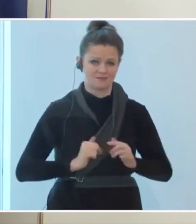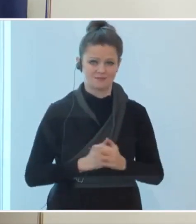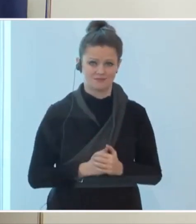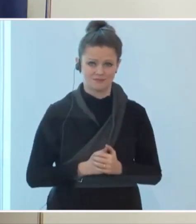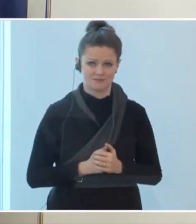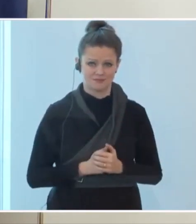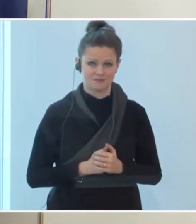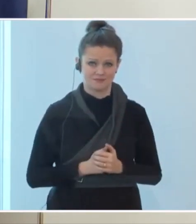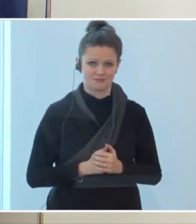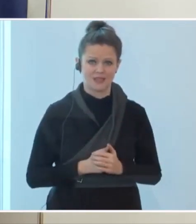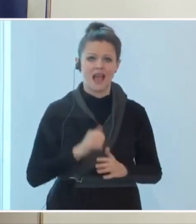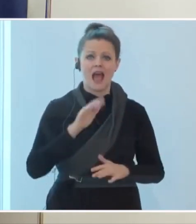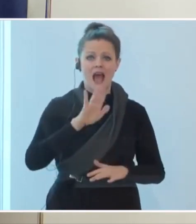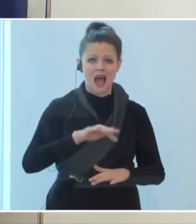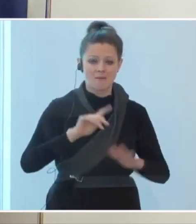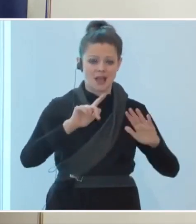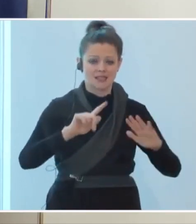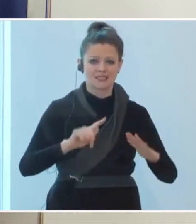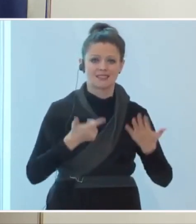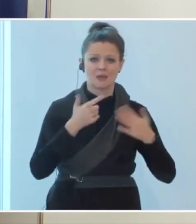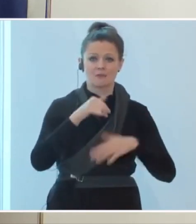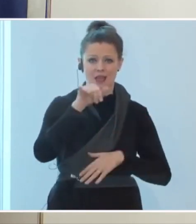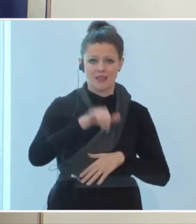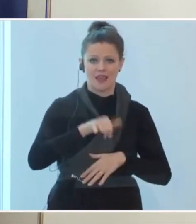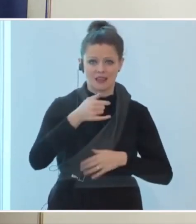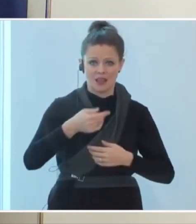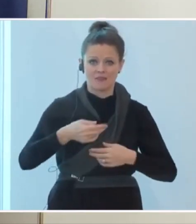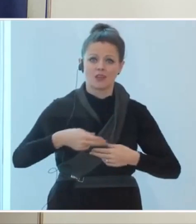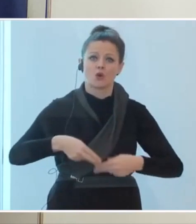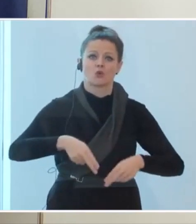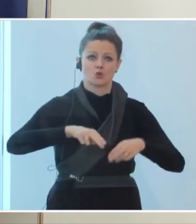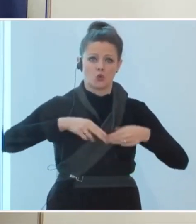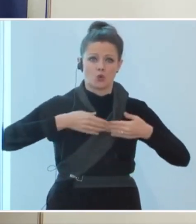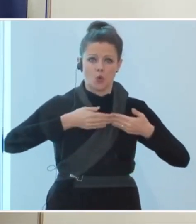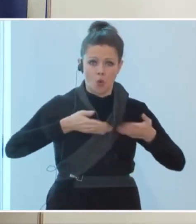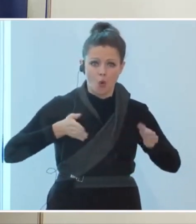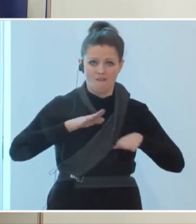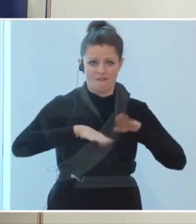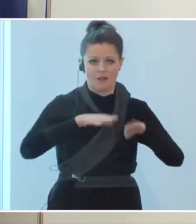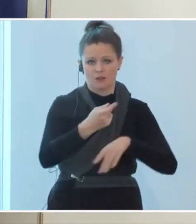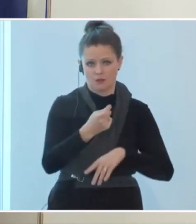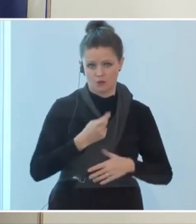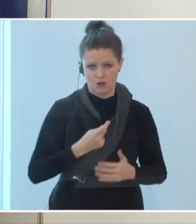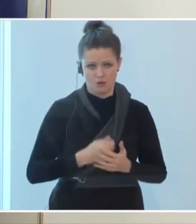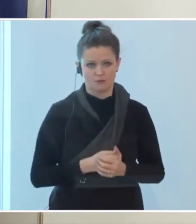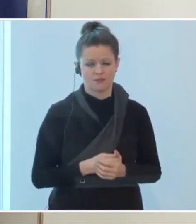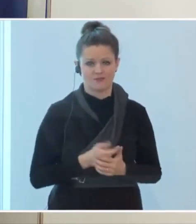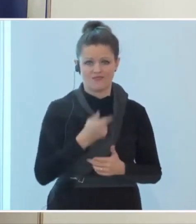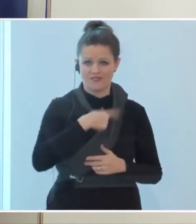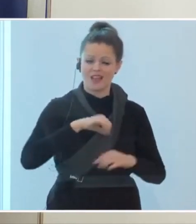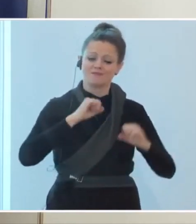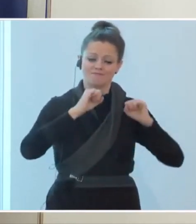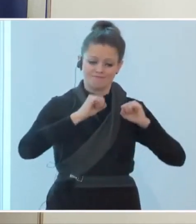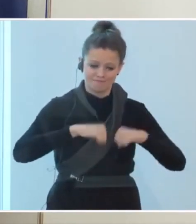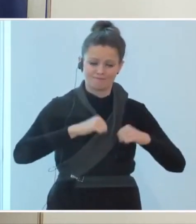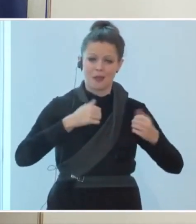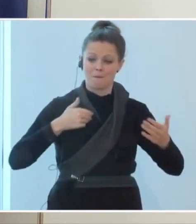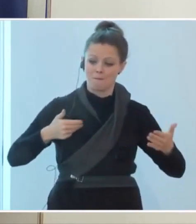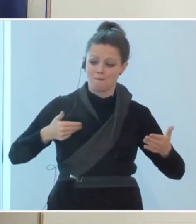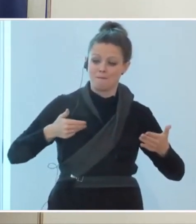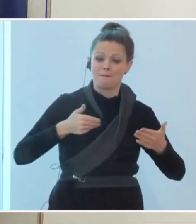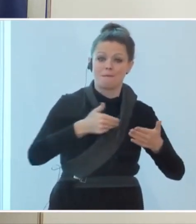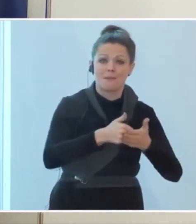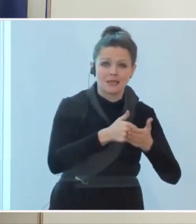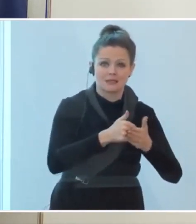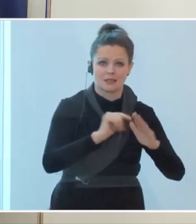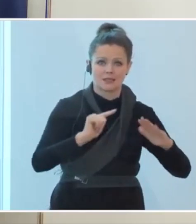ab dem 7. Jänner wieder hochfahren. Wir haben uns darauf verständigt, dass es selbstverständlich für die Phase bis dorthin